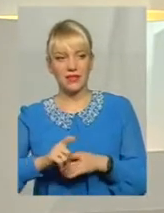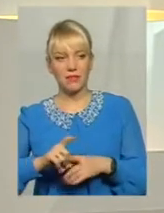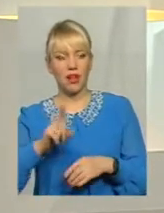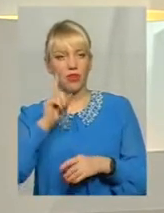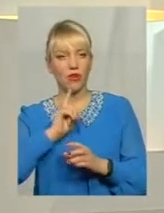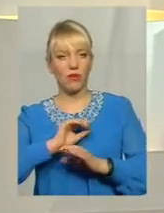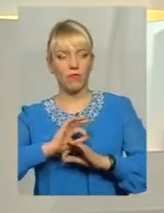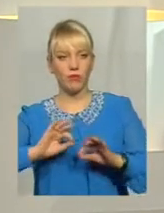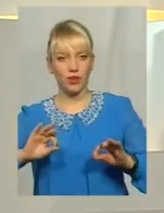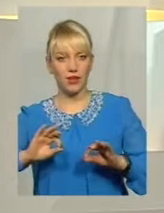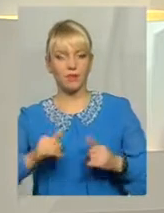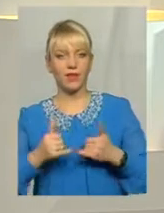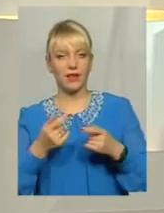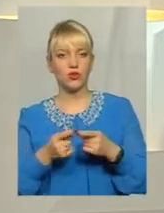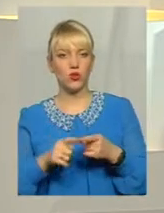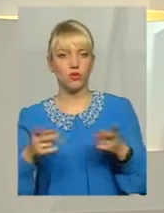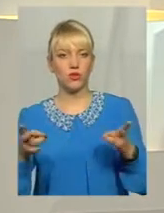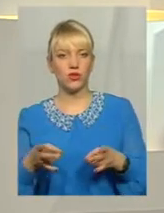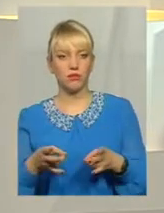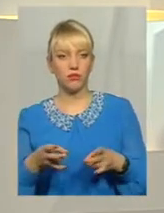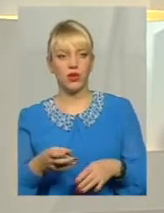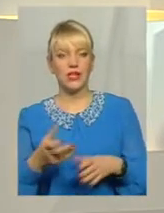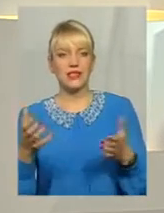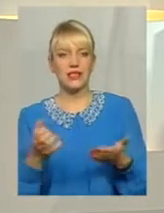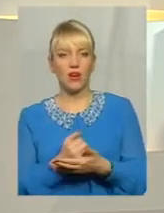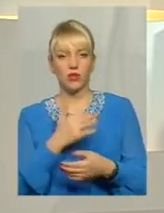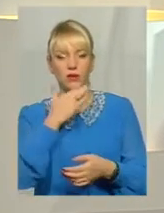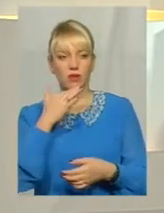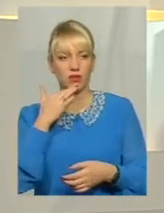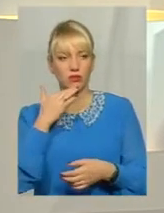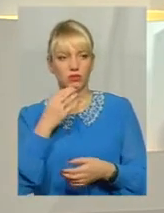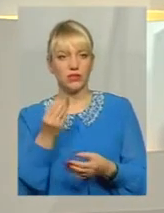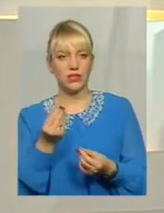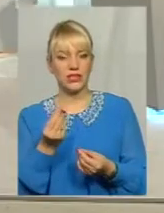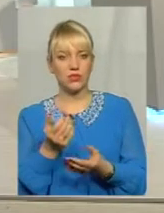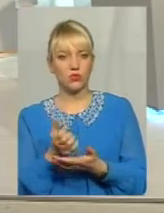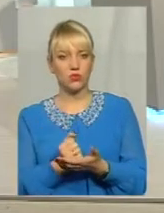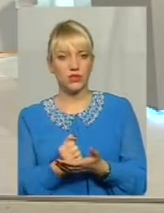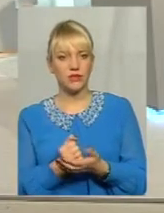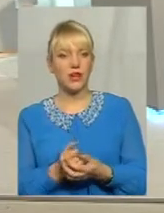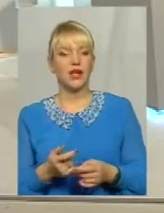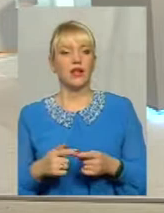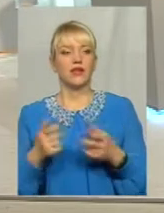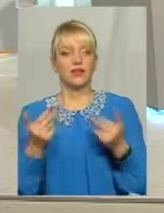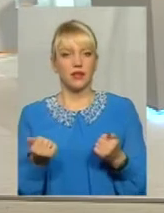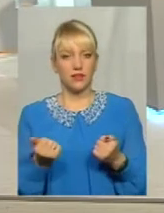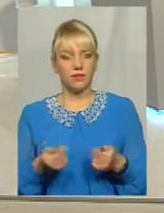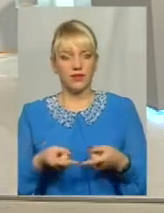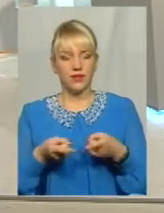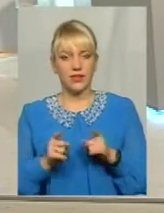комфортним, для цього потрібно знаходити чимало ресурсів. Так, ну, хочу сказати, що дійсно